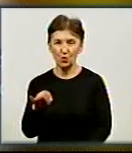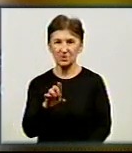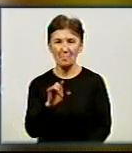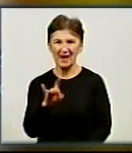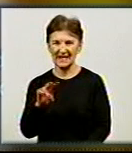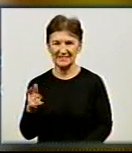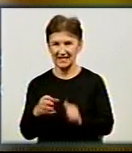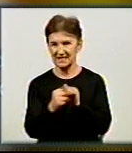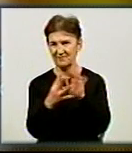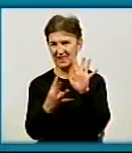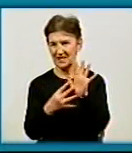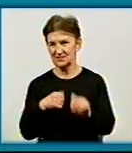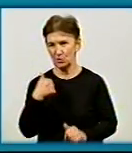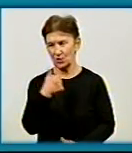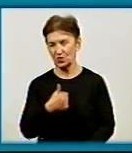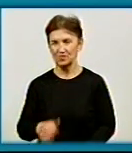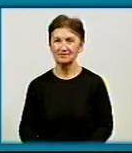2019 року.